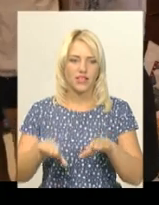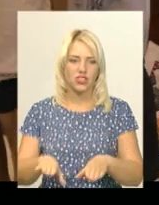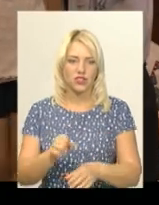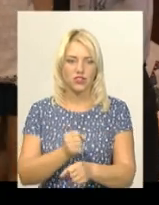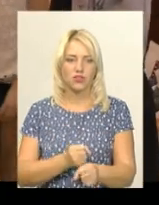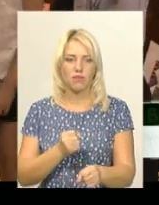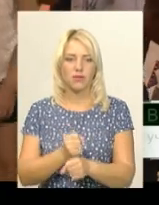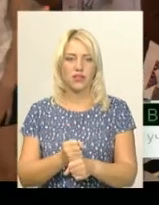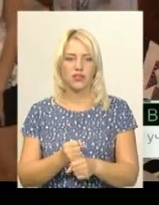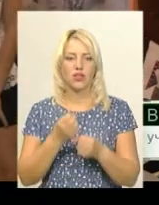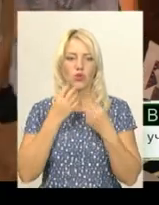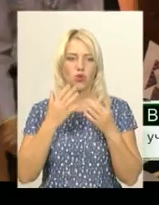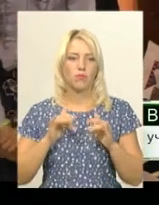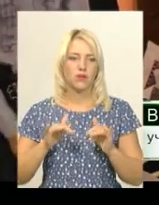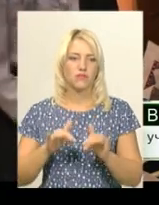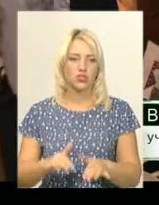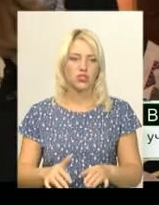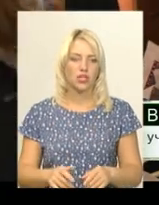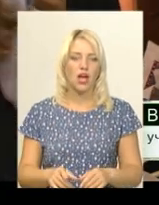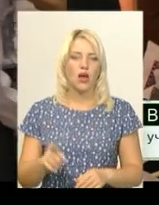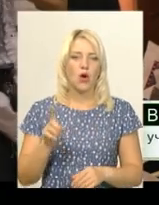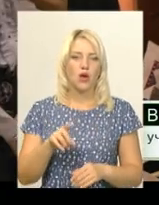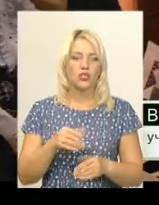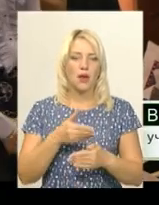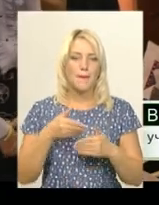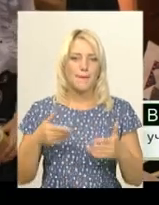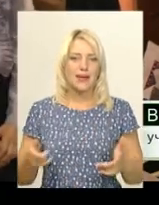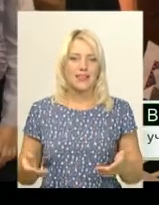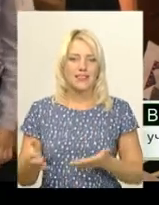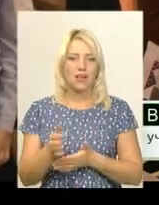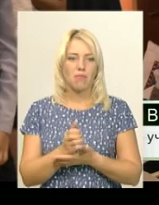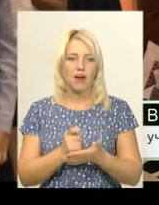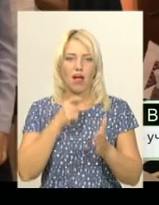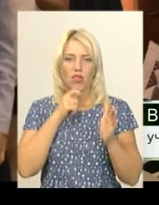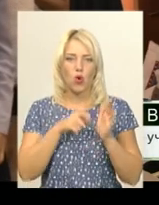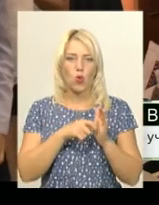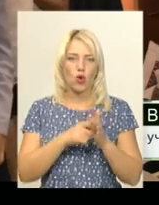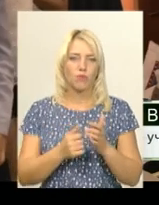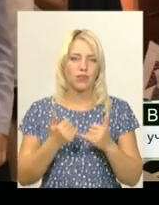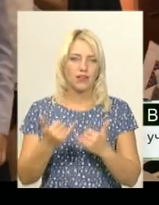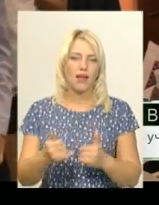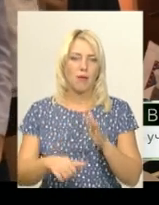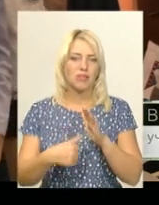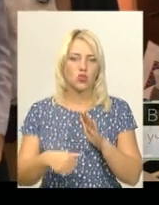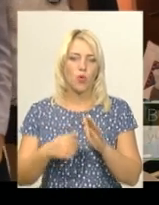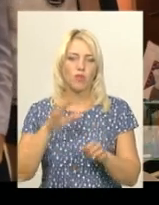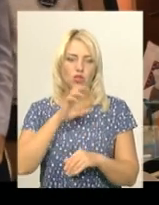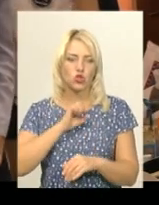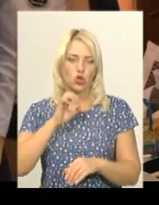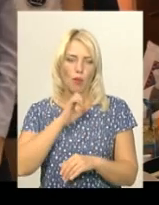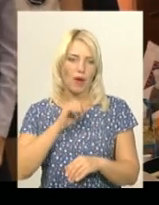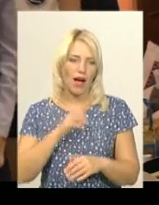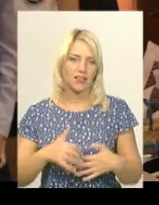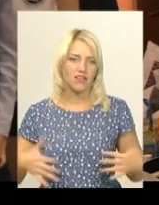зробити добрі вчинки, отже ми збирали корм для бездомних собак, для бездомних